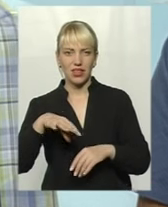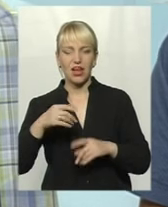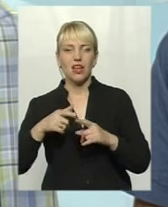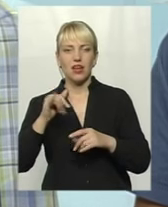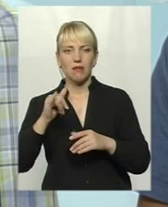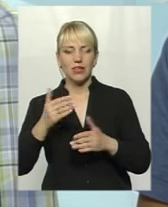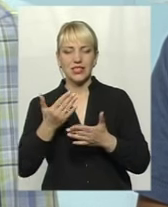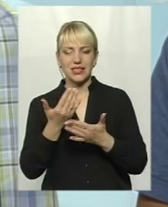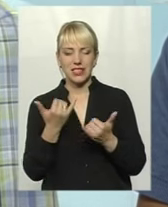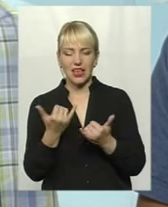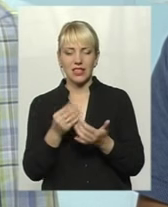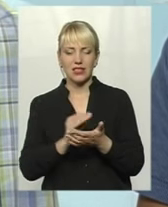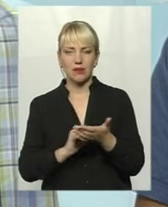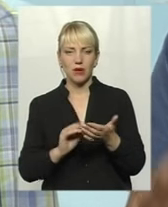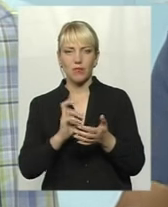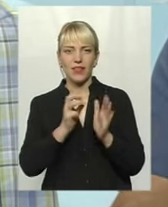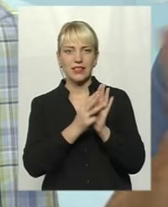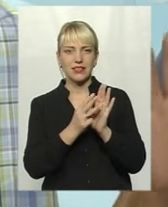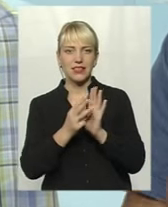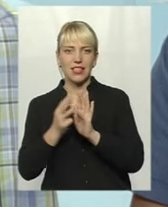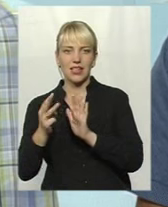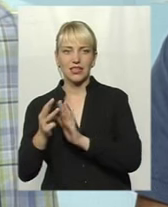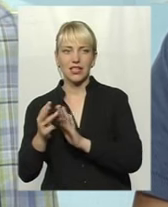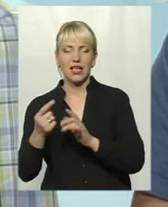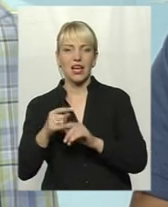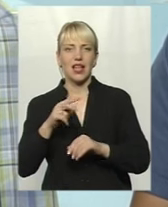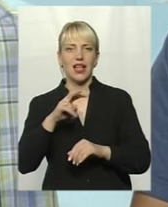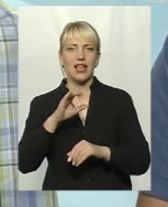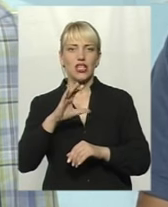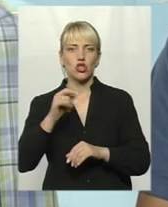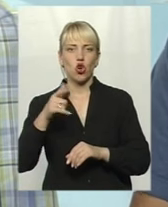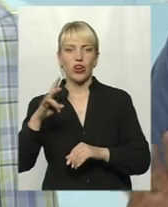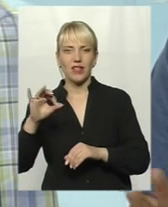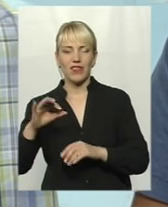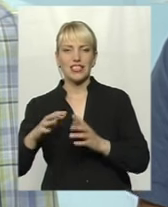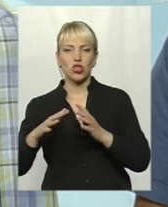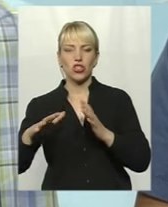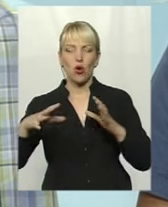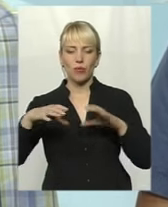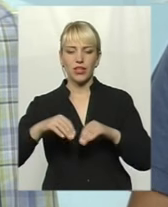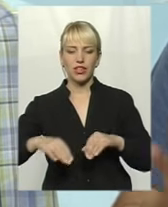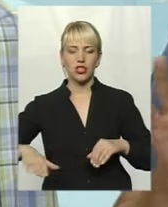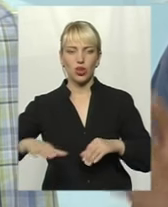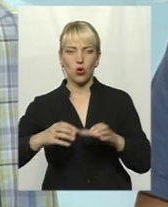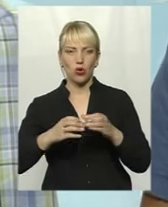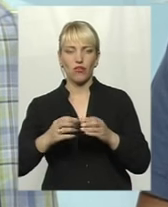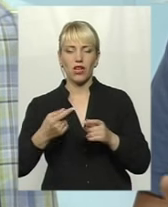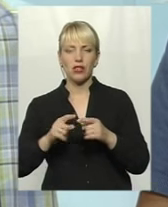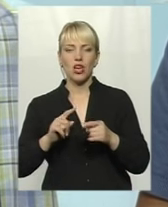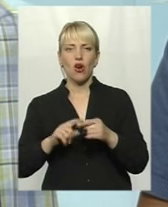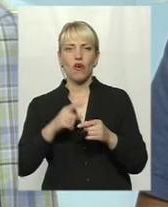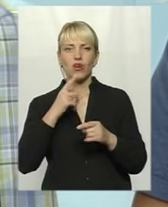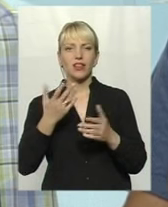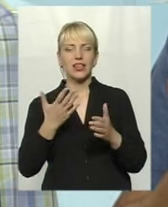сайті Лісогринівецької об'єднаної територіальної громади, який пустий. Віталій Володимирович мене звинувачує в тому, що я не цікавлюся